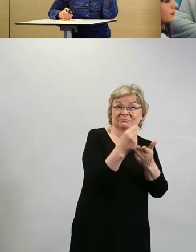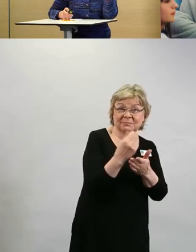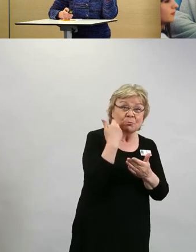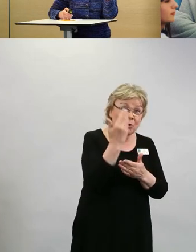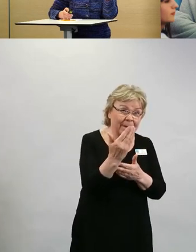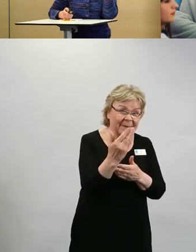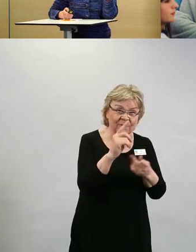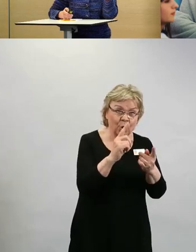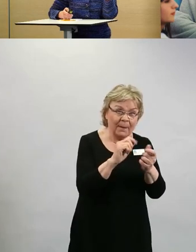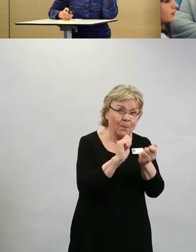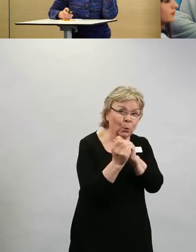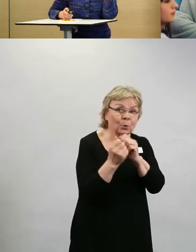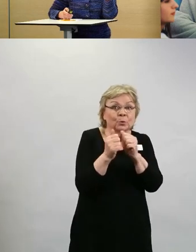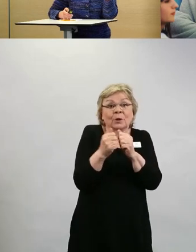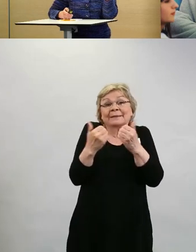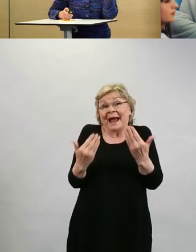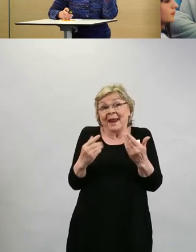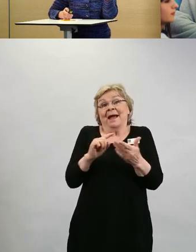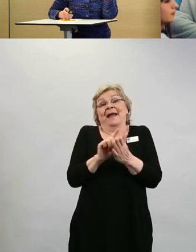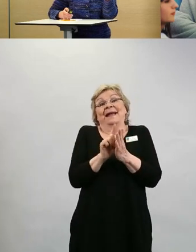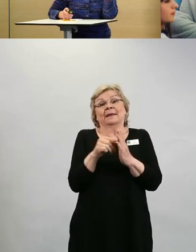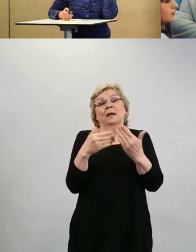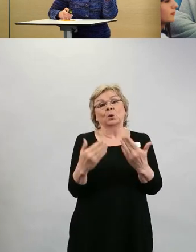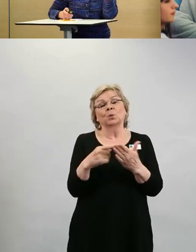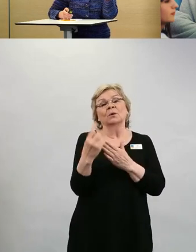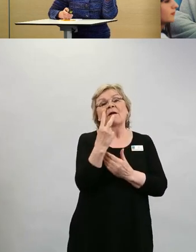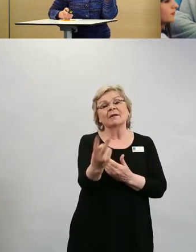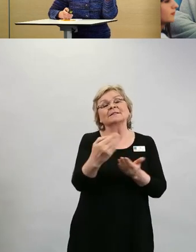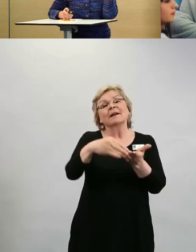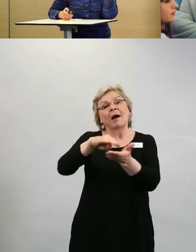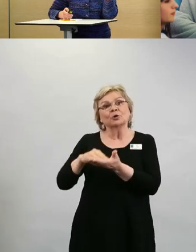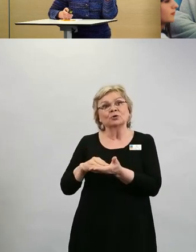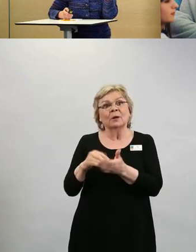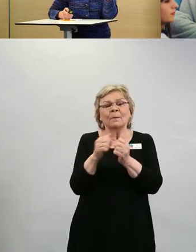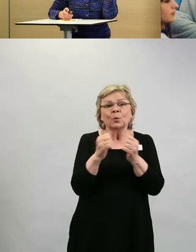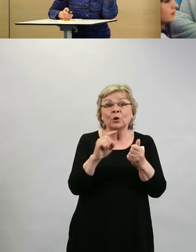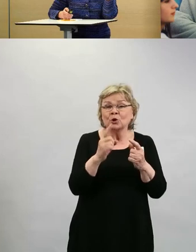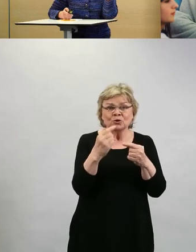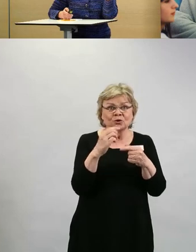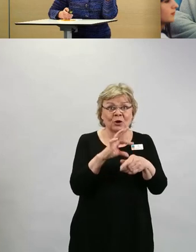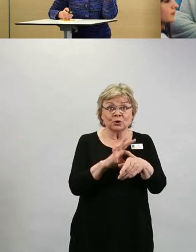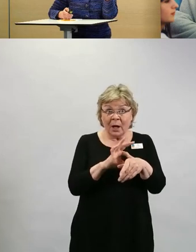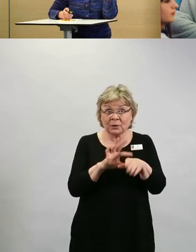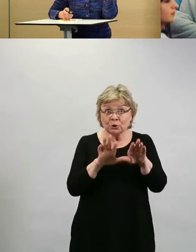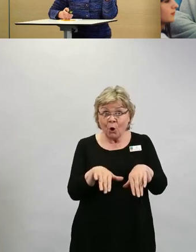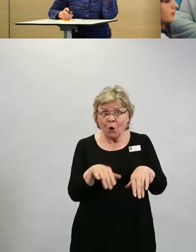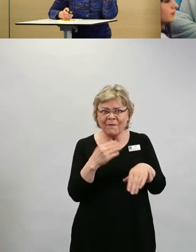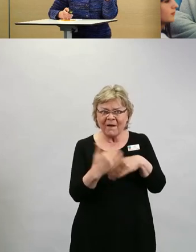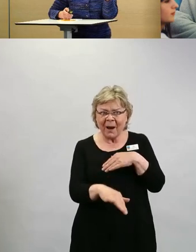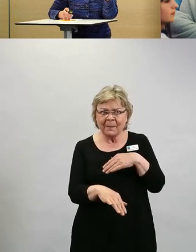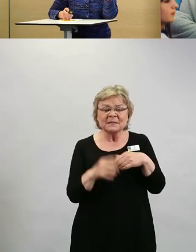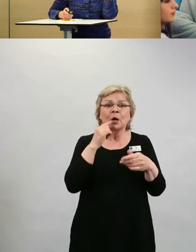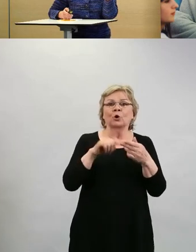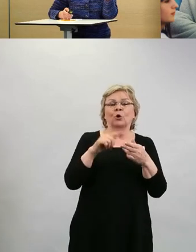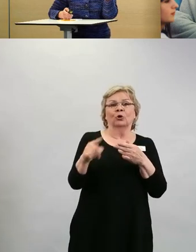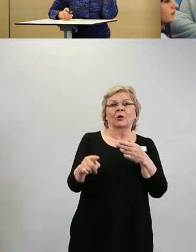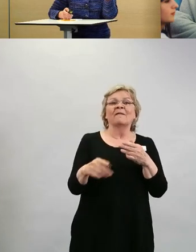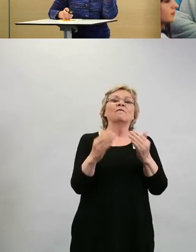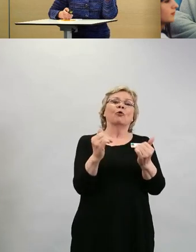me annetaan kaksi annosta. Tällä rokotteen ottamisella ei ole kauheita kiirettä, että heti kun on sairastanut, niin ei tarvitse mennä